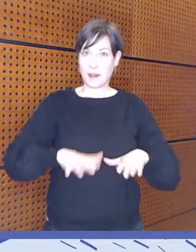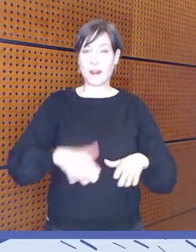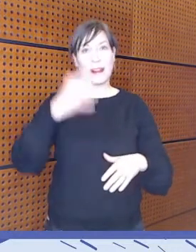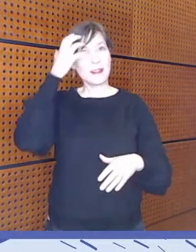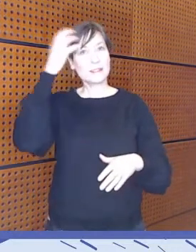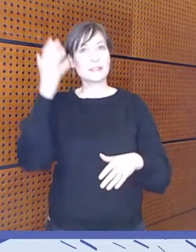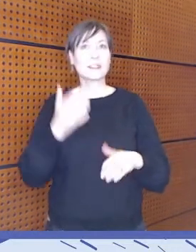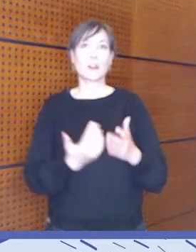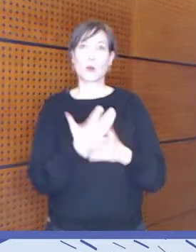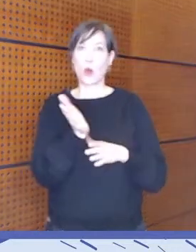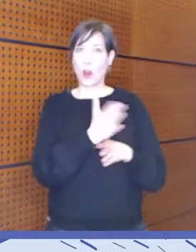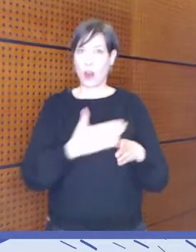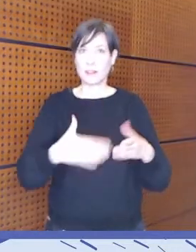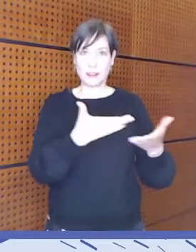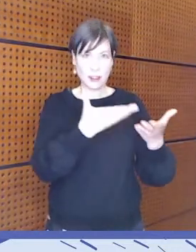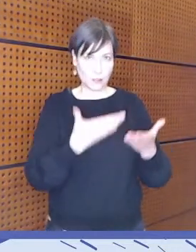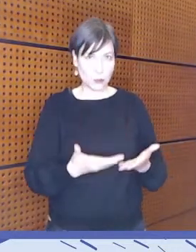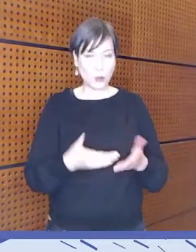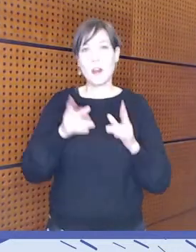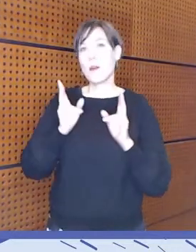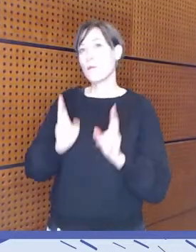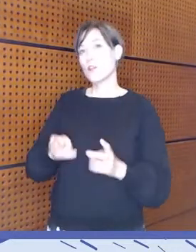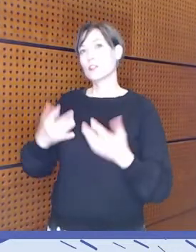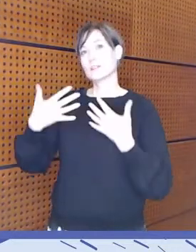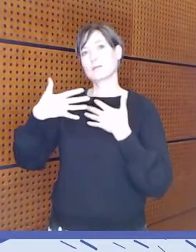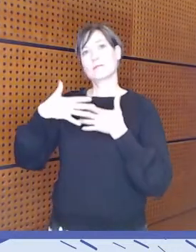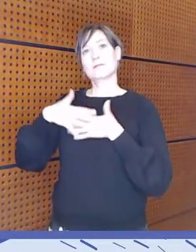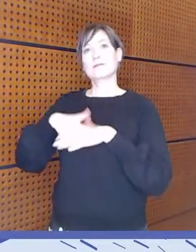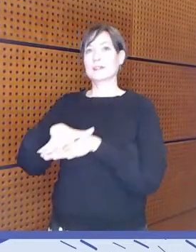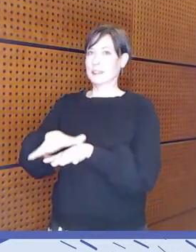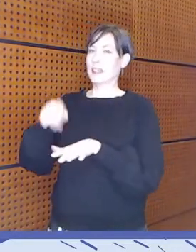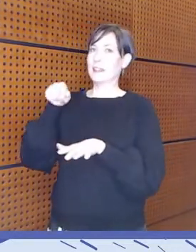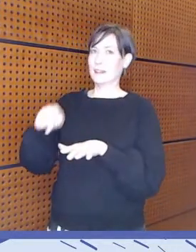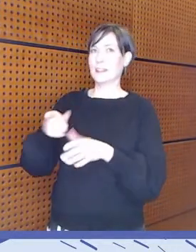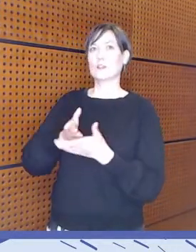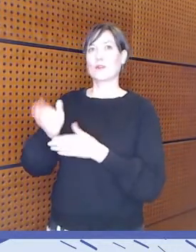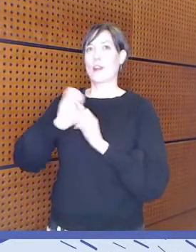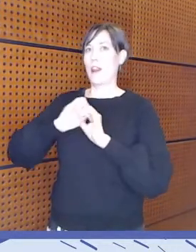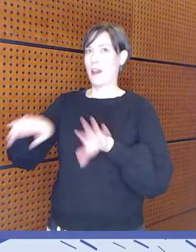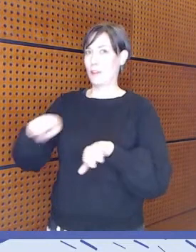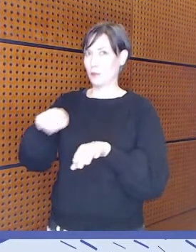Ruoholahteen kuin sinne striimin välitykselläkin.